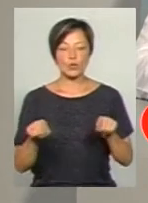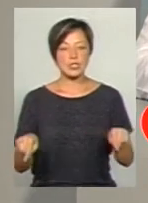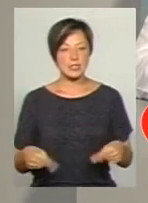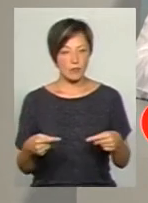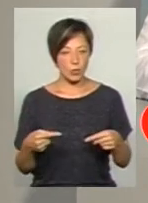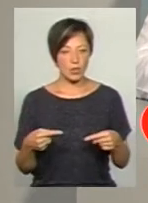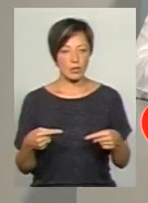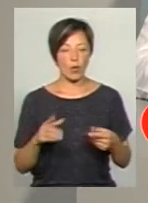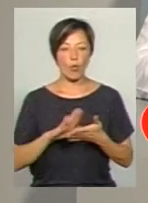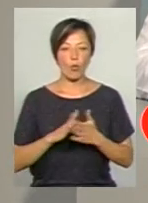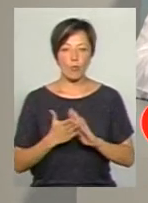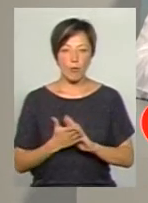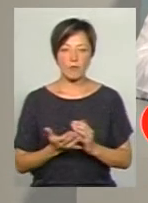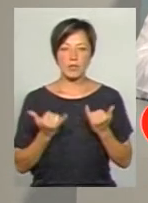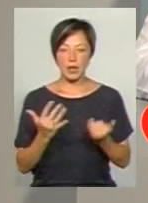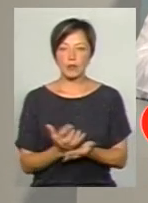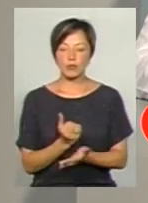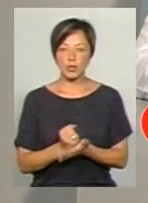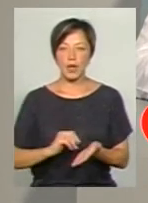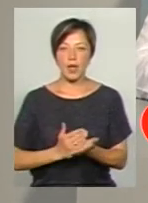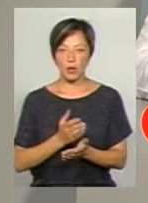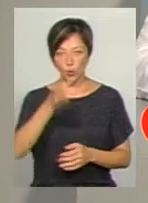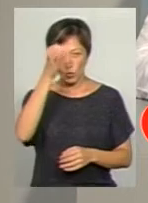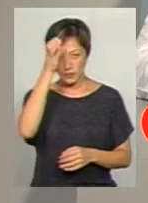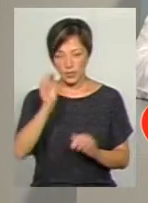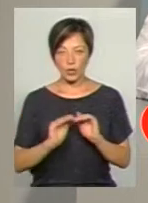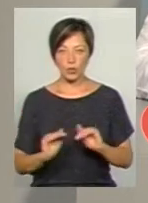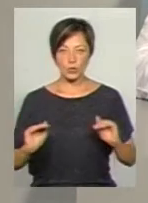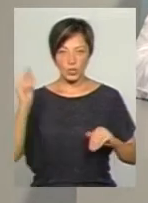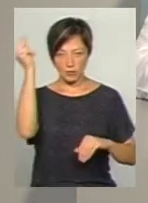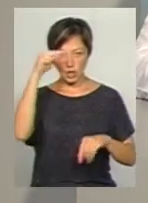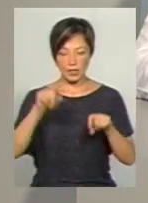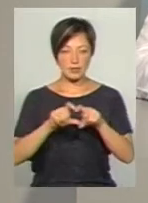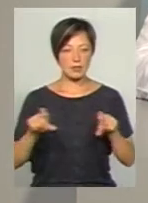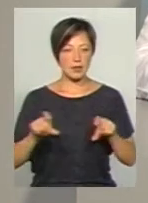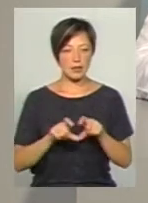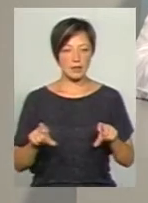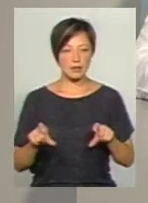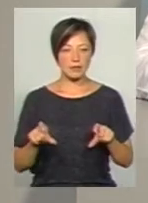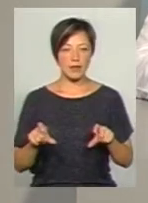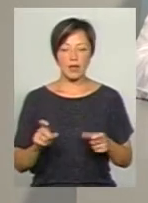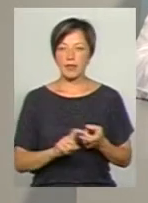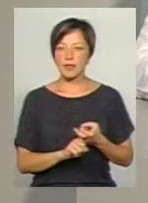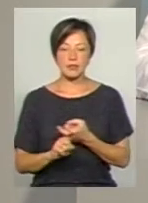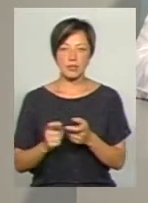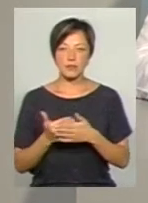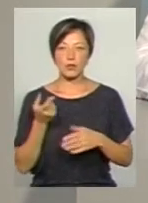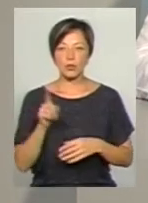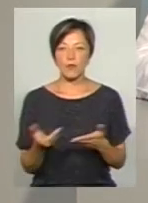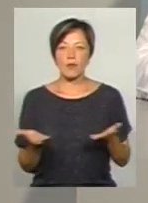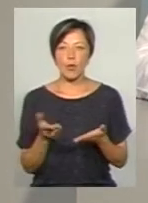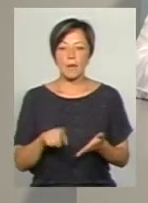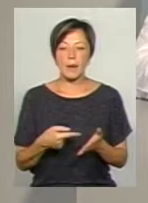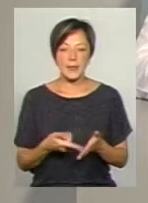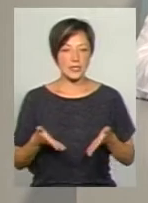умов для здобуття якісної освіти учнів навчальних закладів, незалежно від того, в якому місці